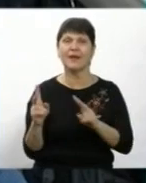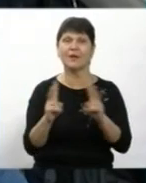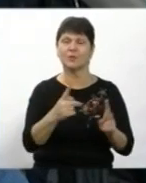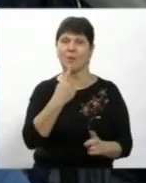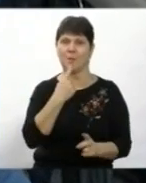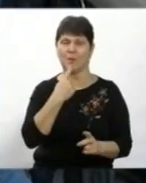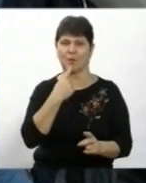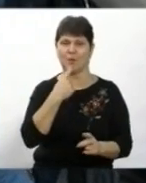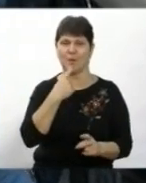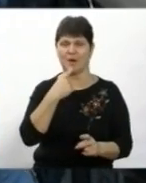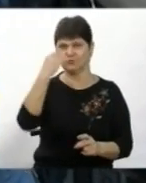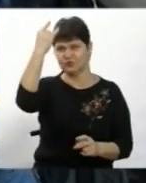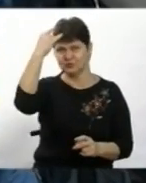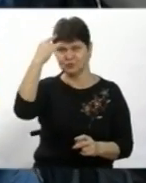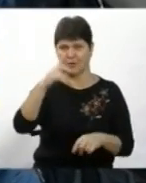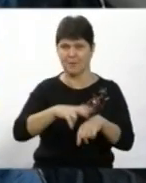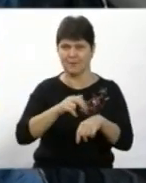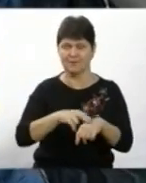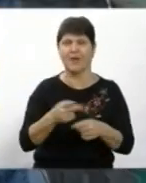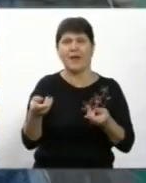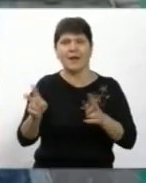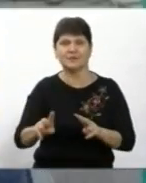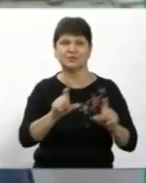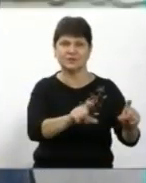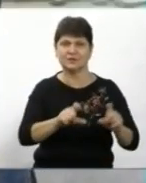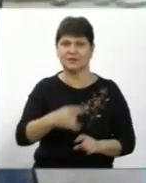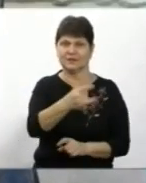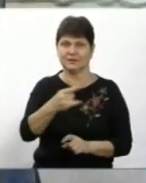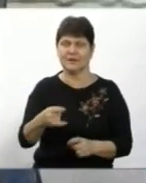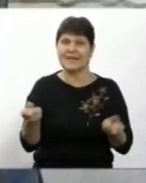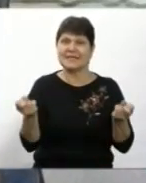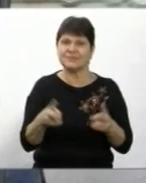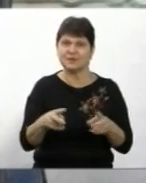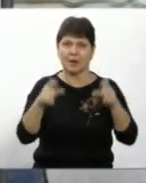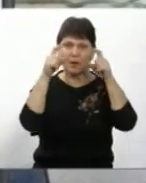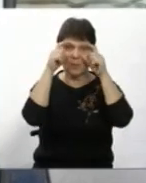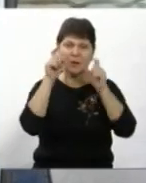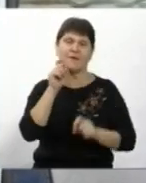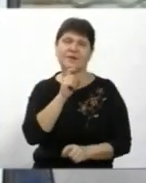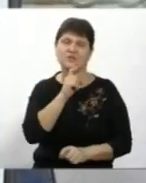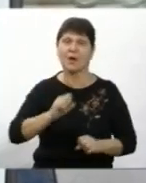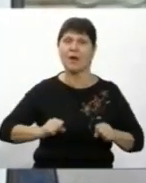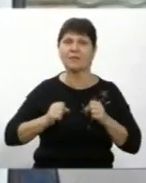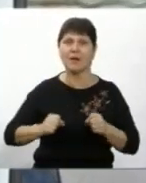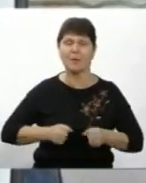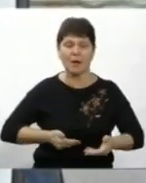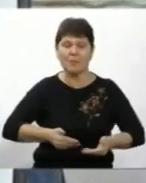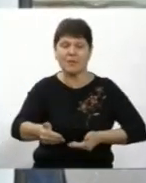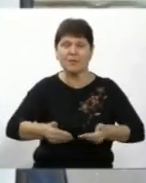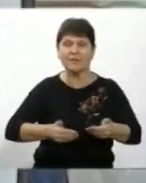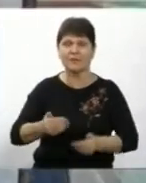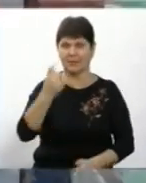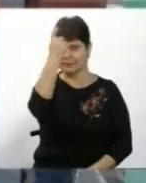поліційний шолом Інші сиділи в патрульних автівках А одягнувши спеціальні окуляри, віничани намагалися пройти смугу